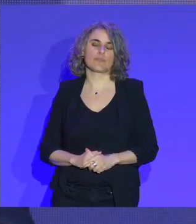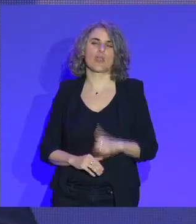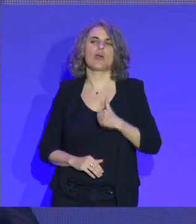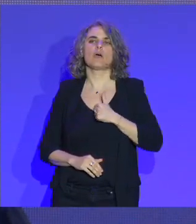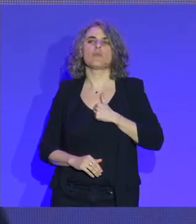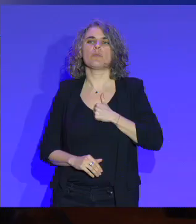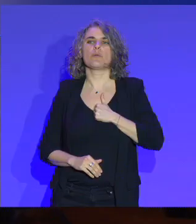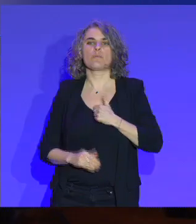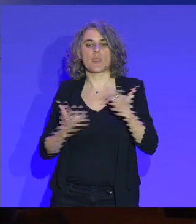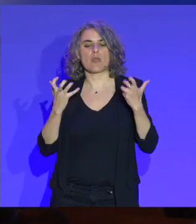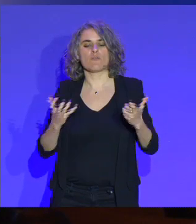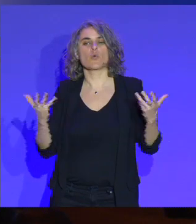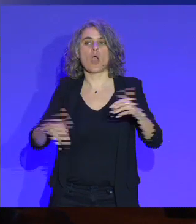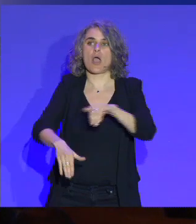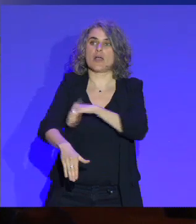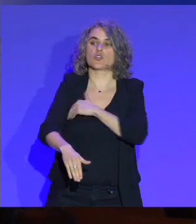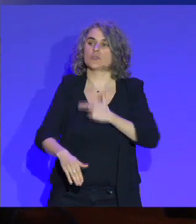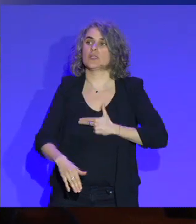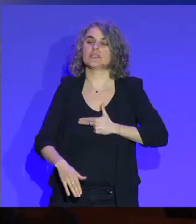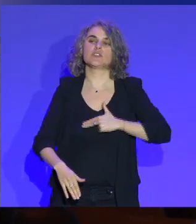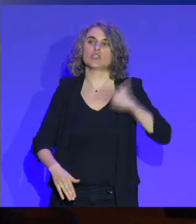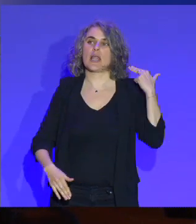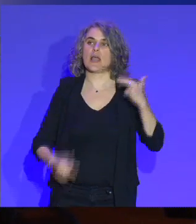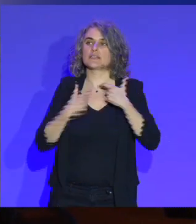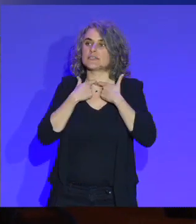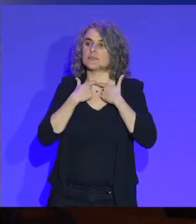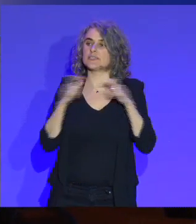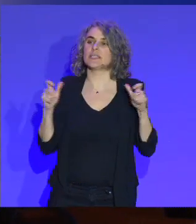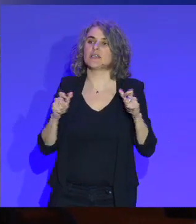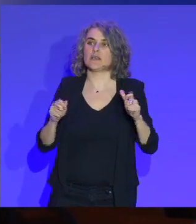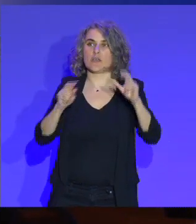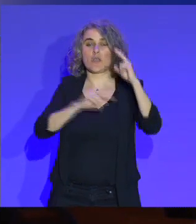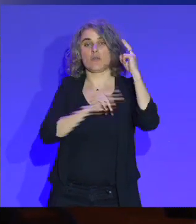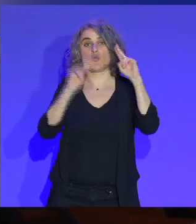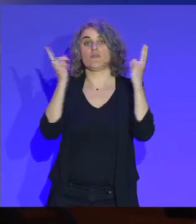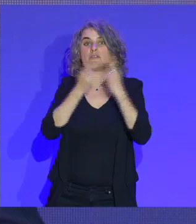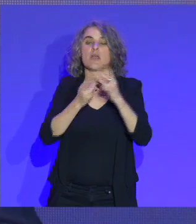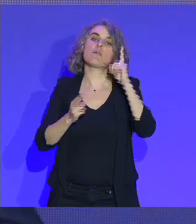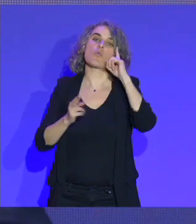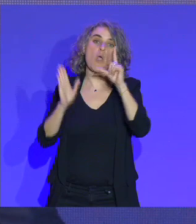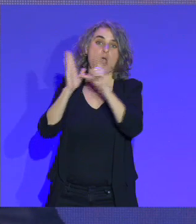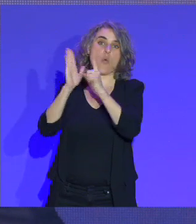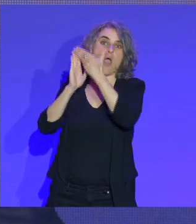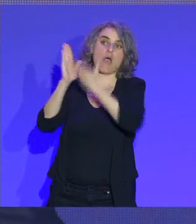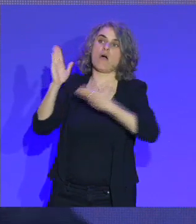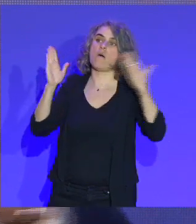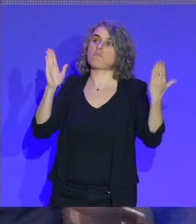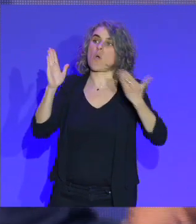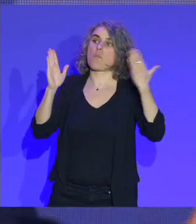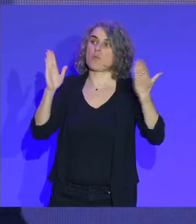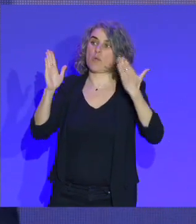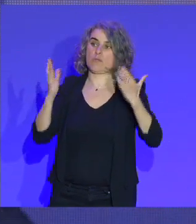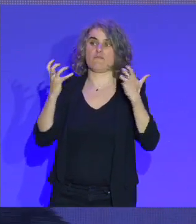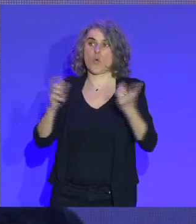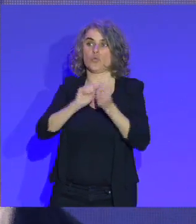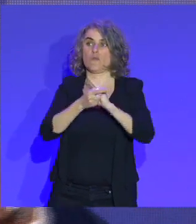agence nationale de l'accessibilité universelle pour que cette grande loi devienne une réalité et